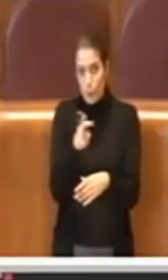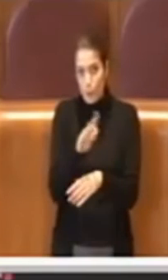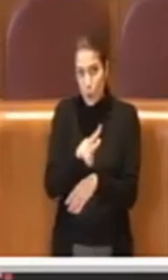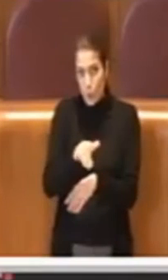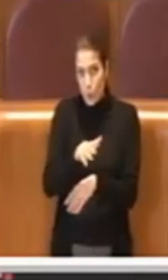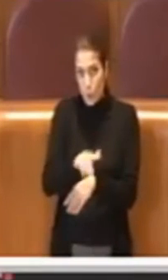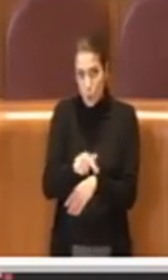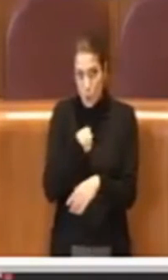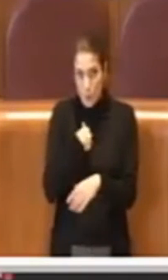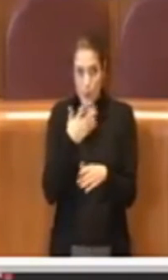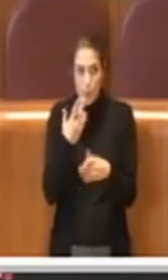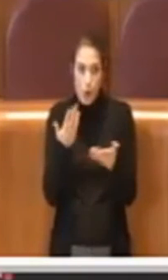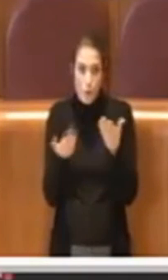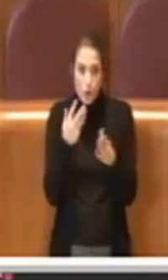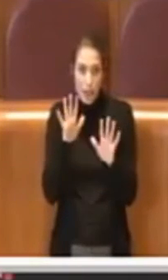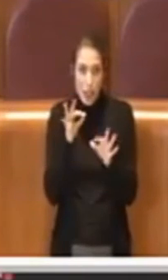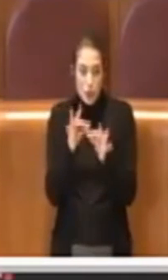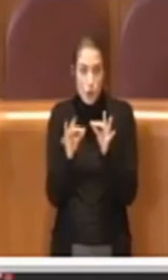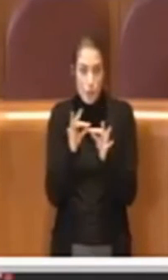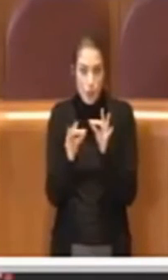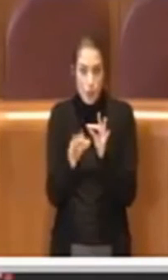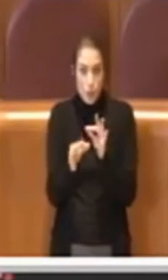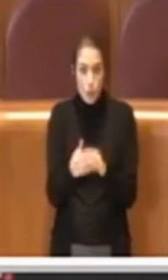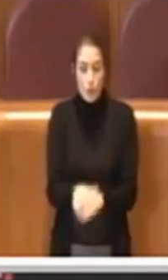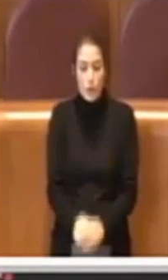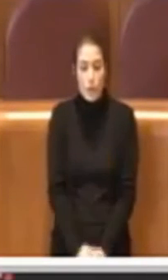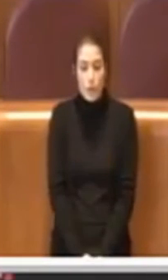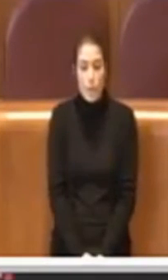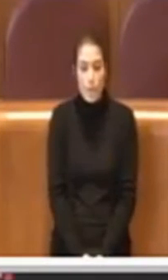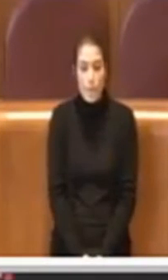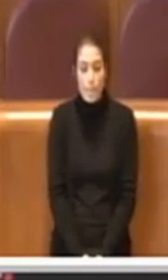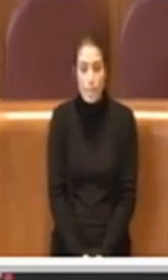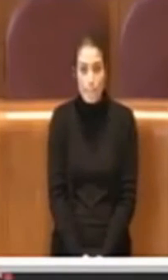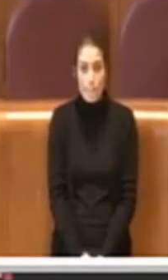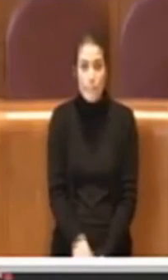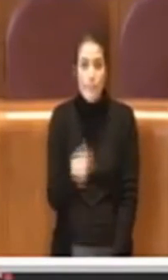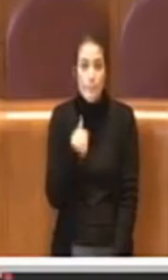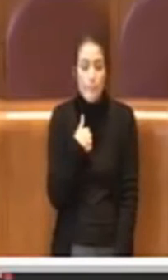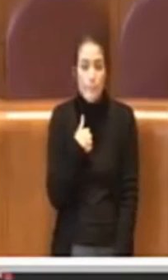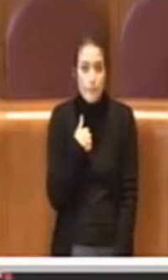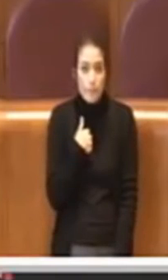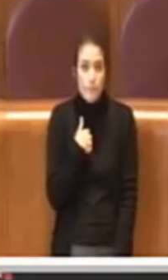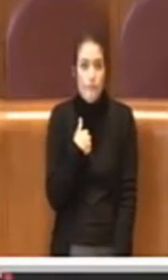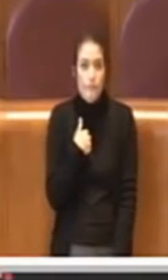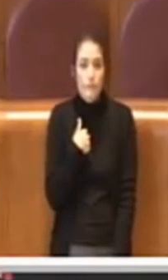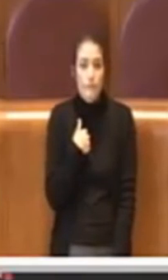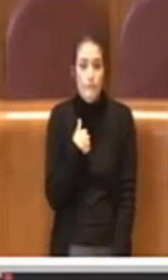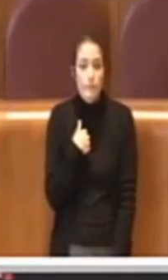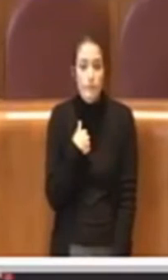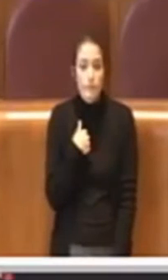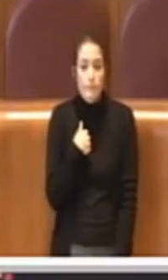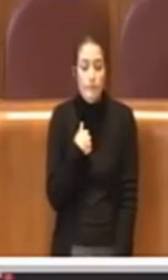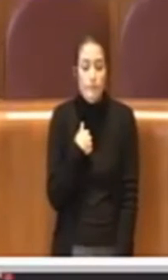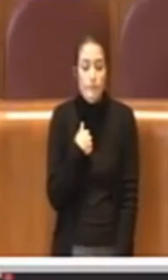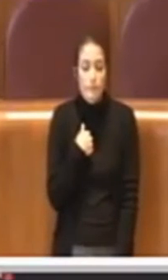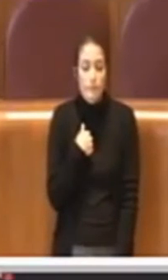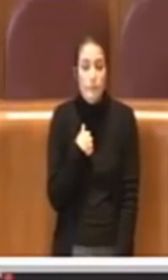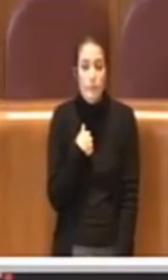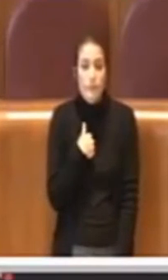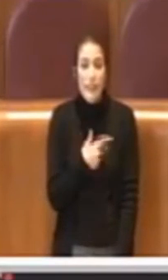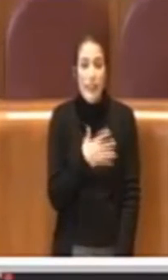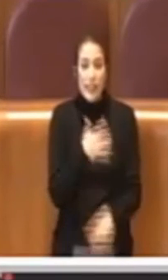rispetto ai dieci minuti. Allora, io ho ascoltato con molta attenzione gli